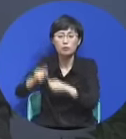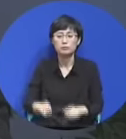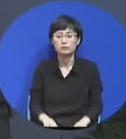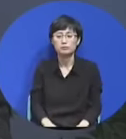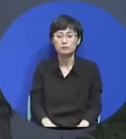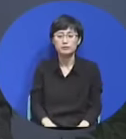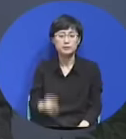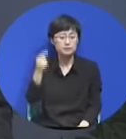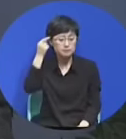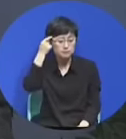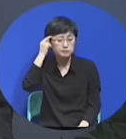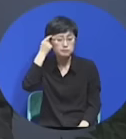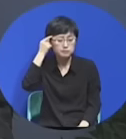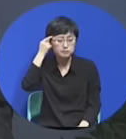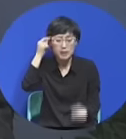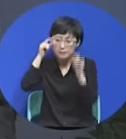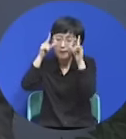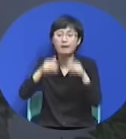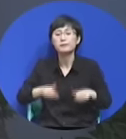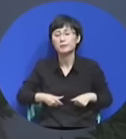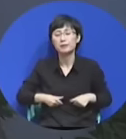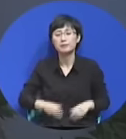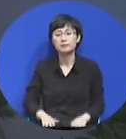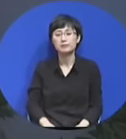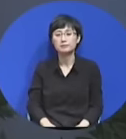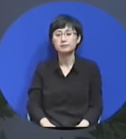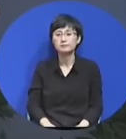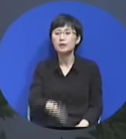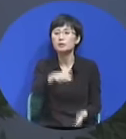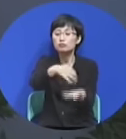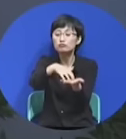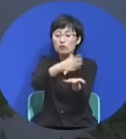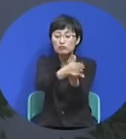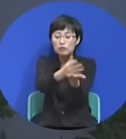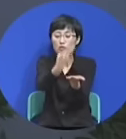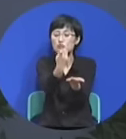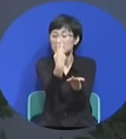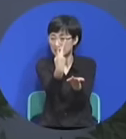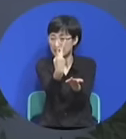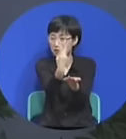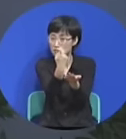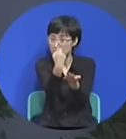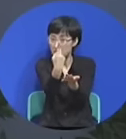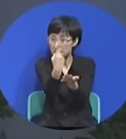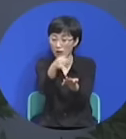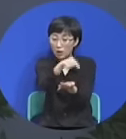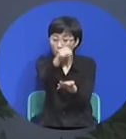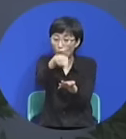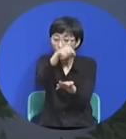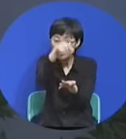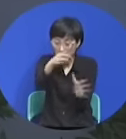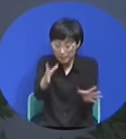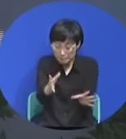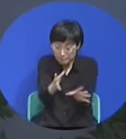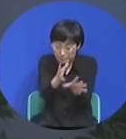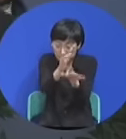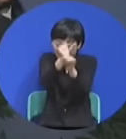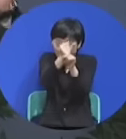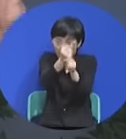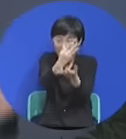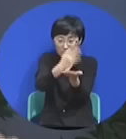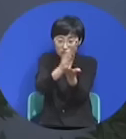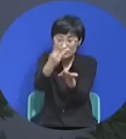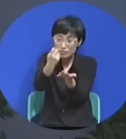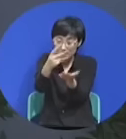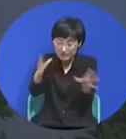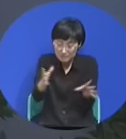그걸 들어야 돼요. 여러분 21가지 삶원리 중에 갈보리산 감남산 마가다락마 이게 단대 가장 먼저